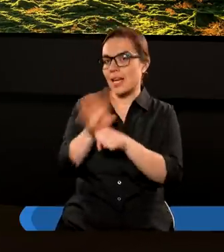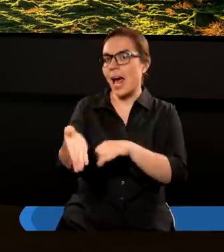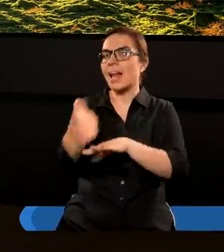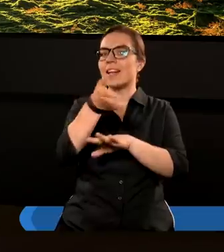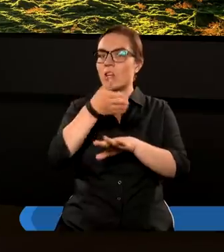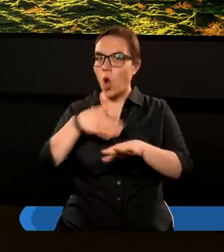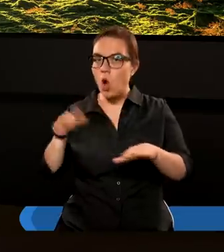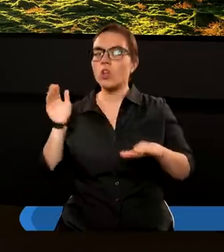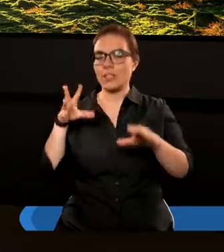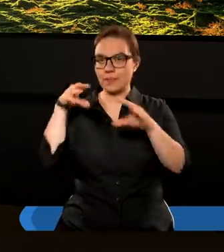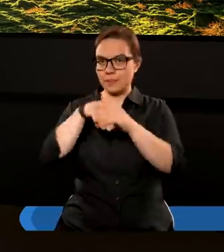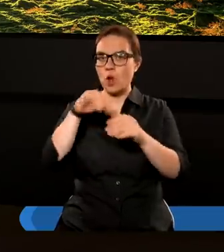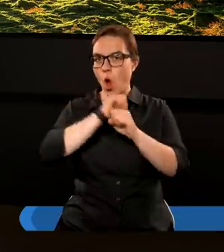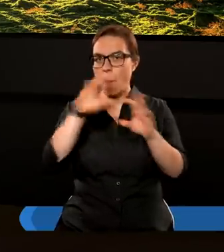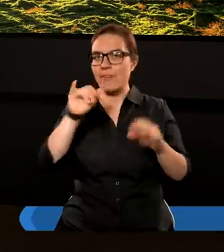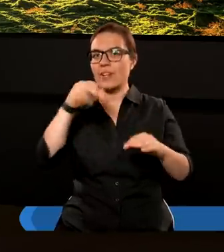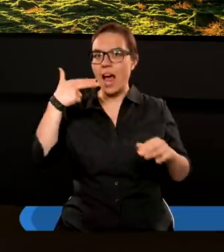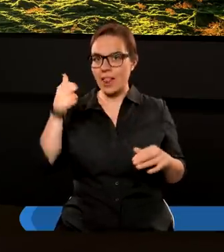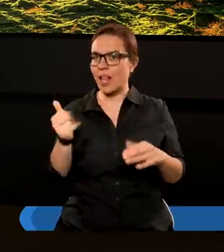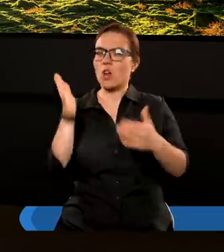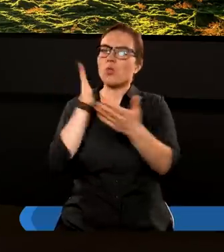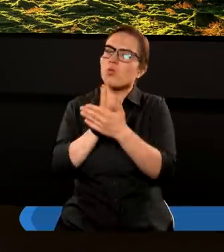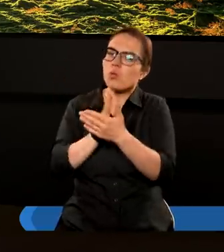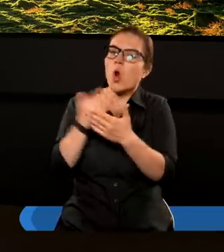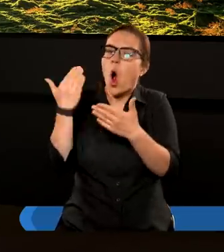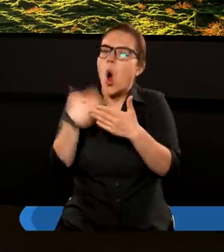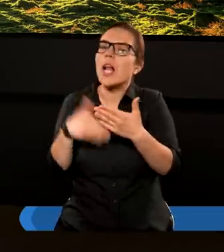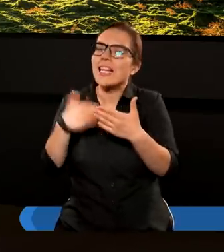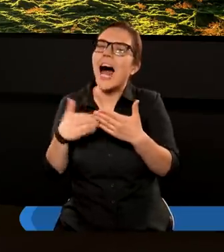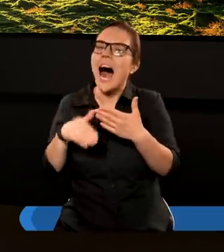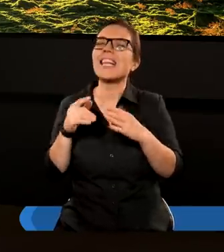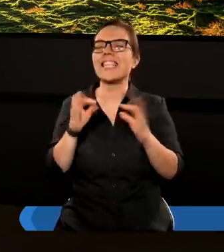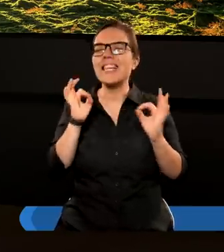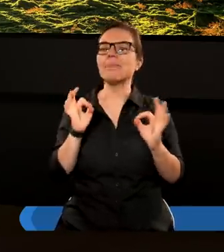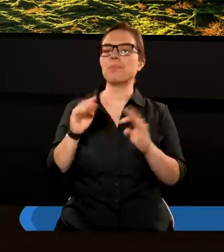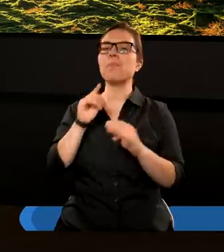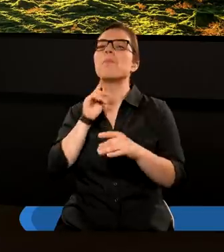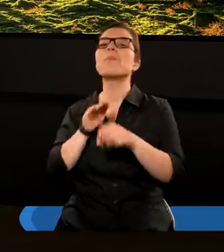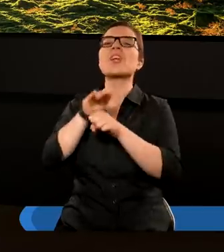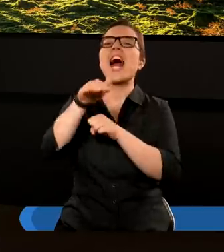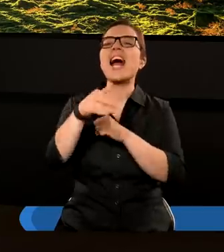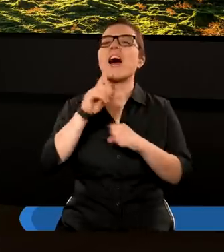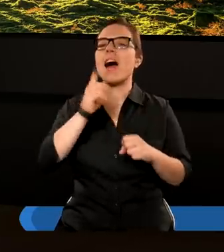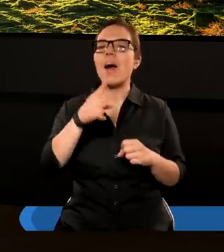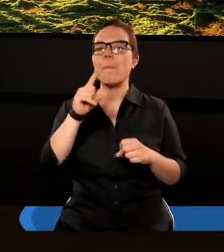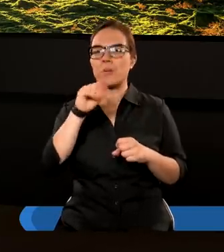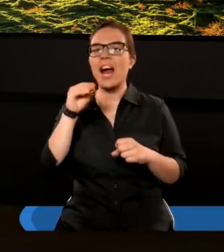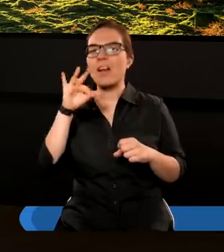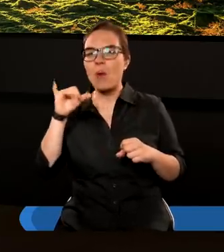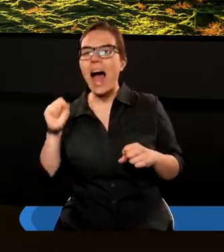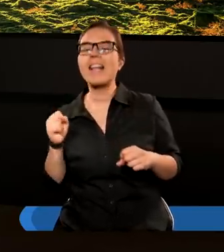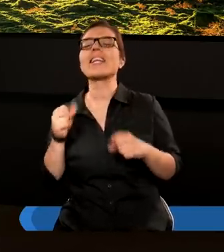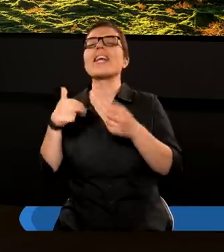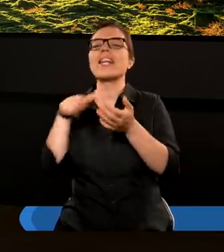rozdziale ostatnie już takie przesłanie na czas